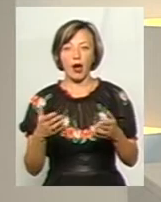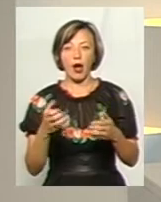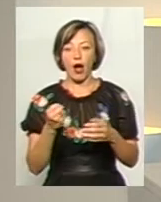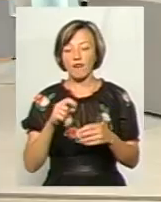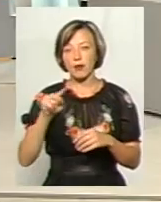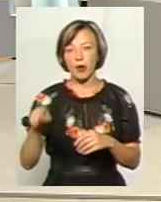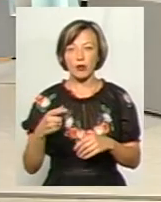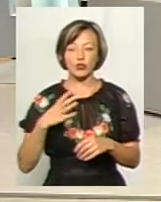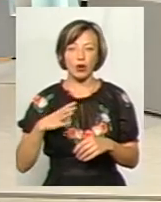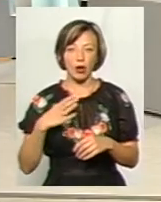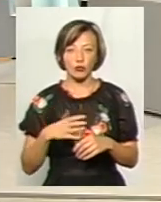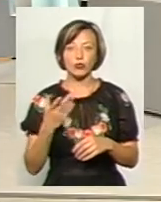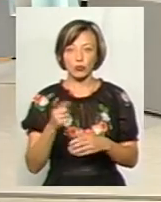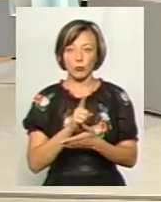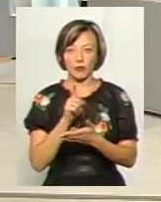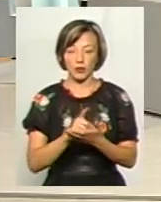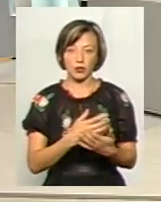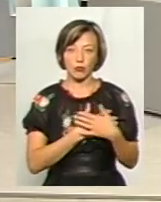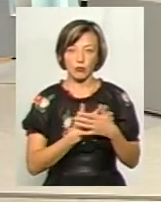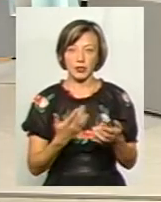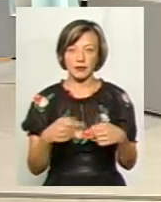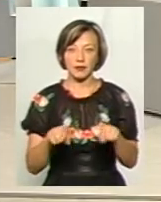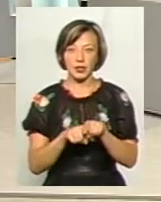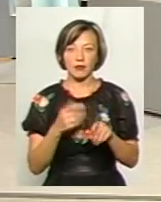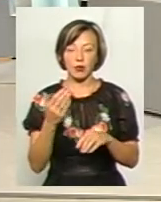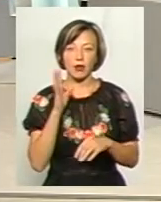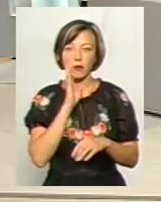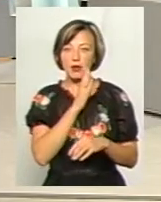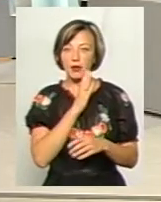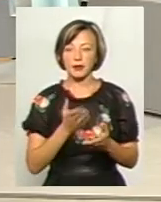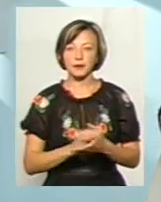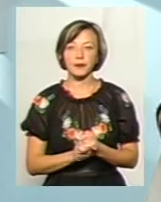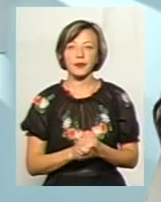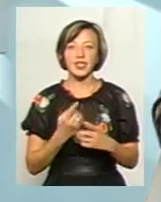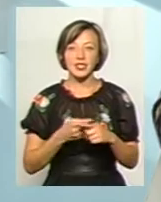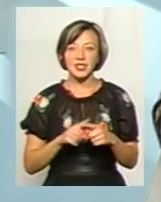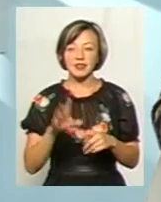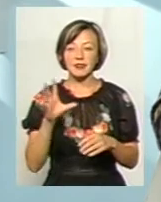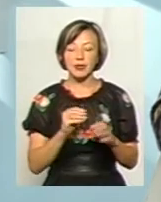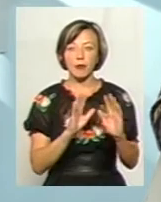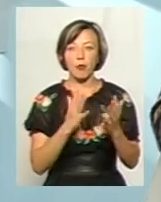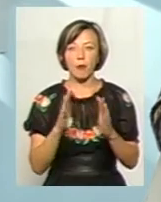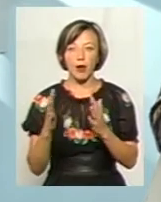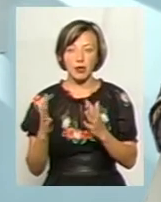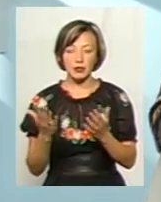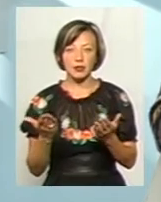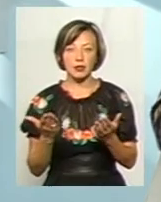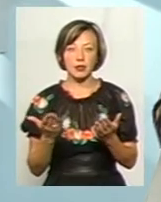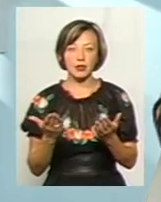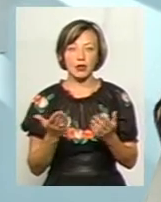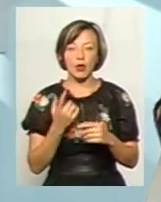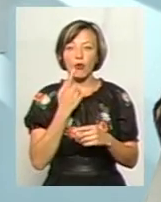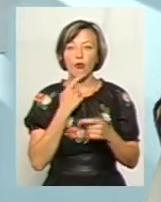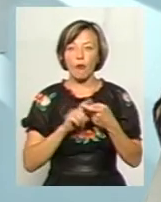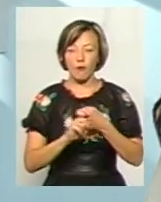вимагаю, чекаю, що, ну, чого ж, ти повинен любити, це ж все-таки твоя матір. Тобто, от ці всі моменти, ну, кровного